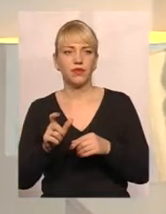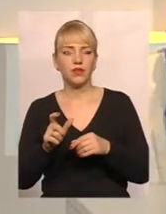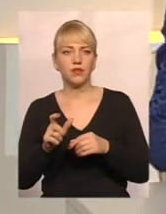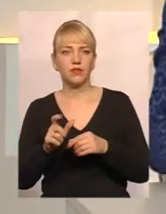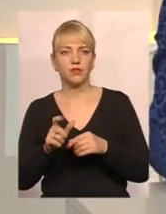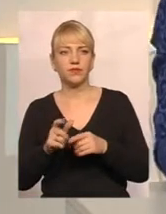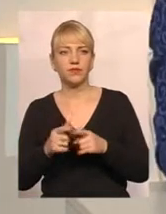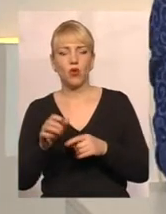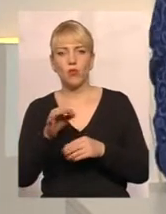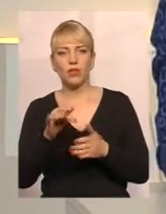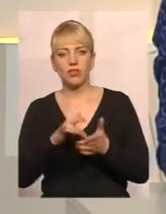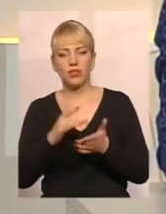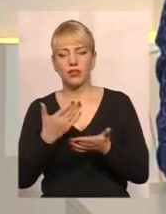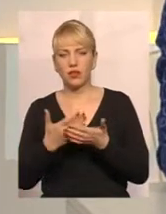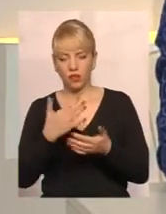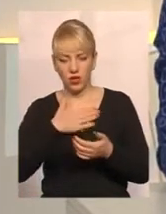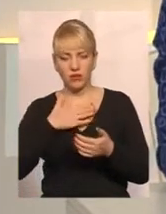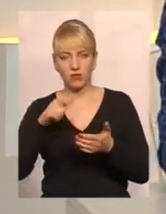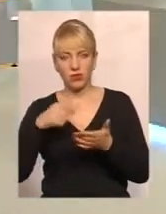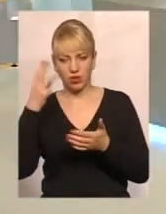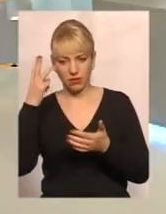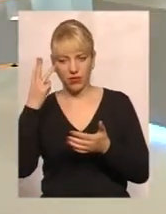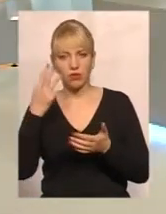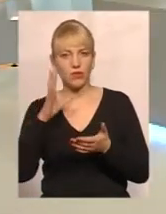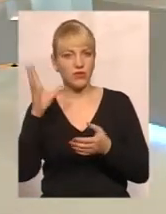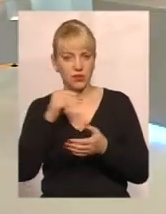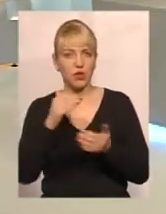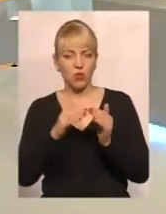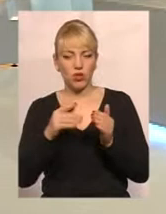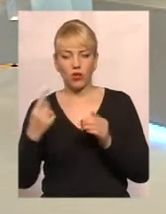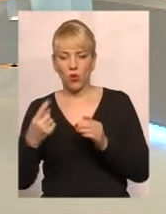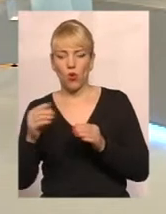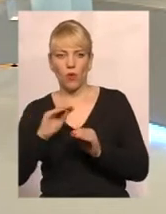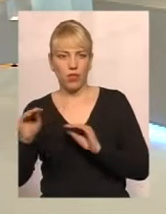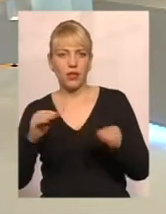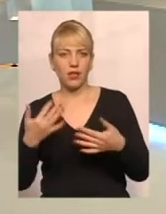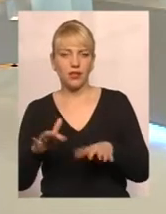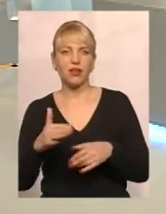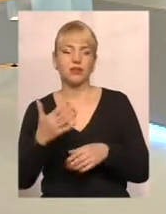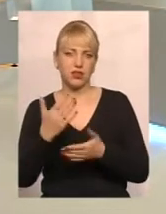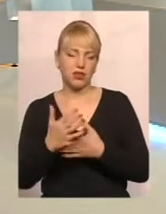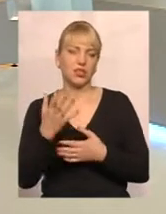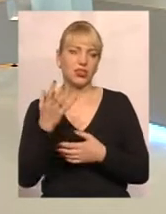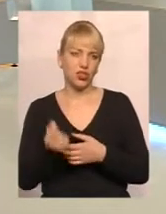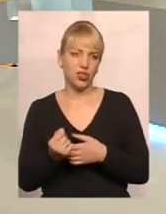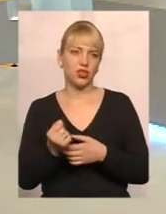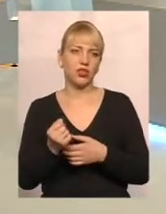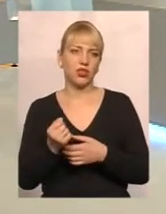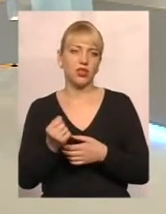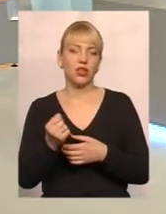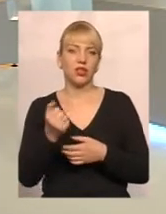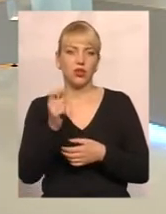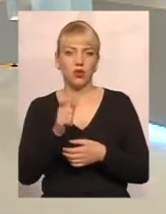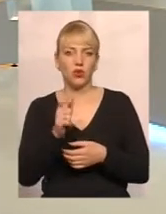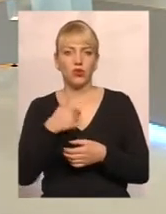центрі майже всі будинки наразі обладнані, ну, чимала, чимала часта. кількість, але це не скажеш,